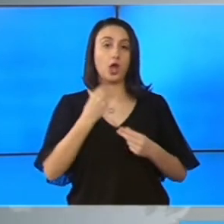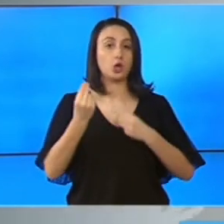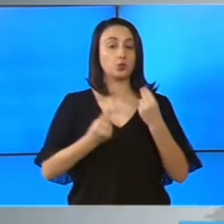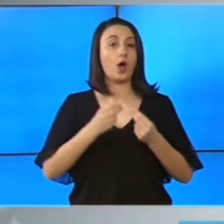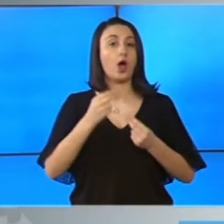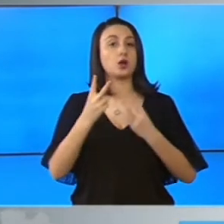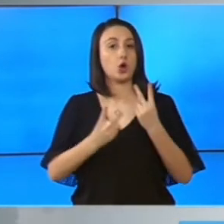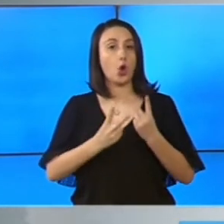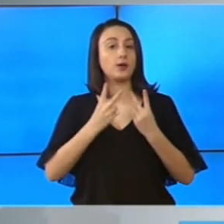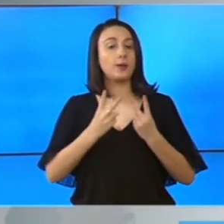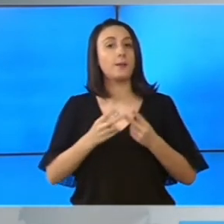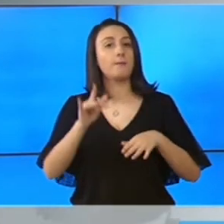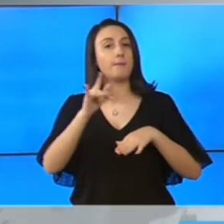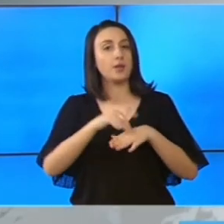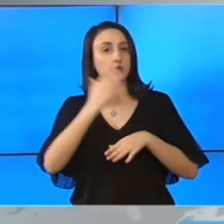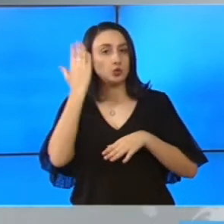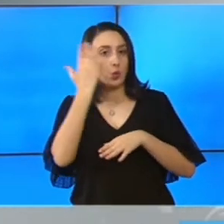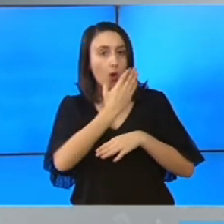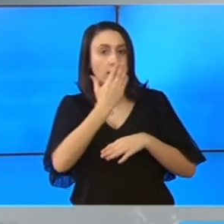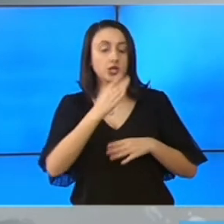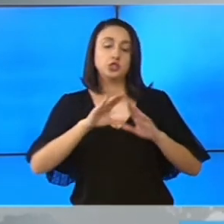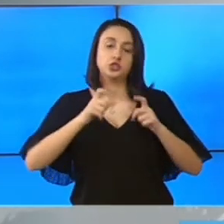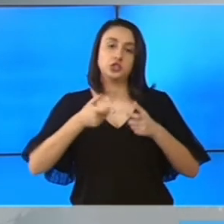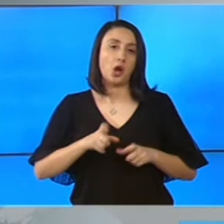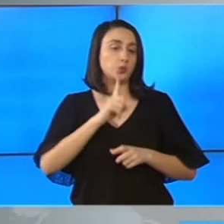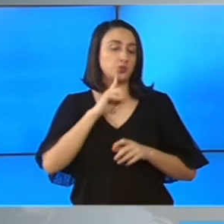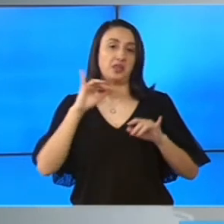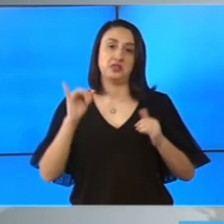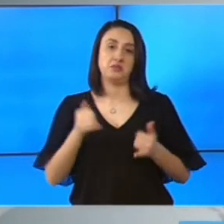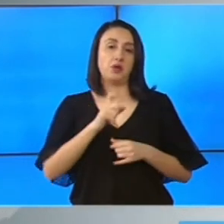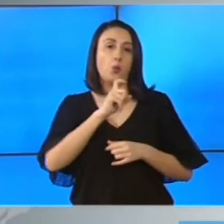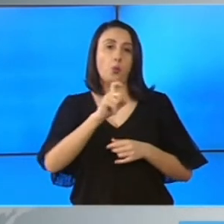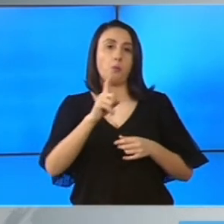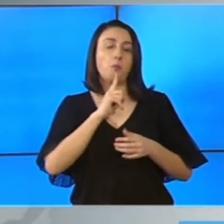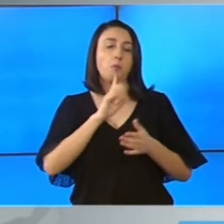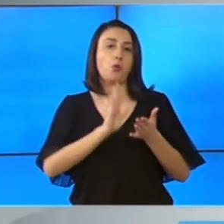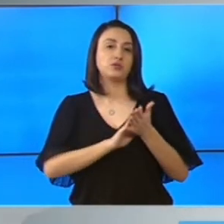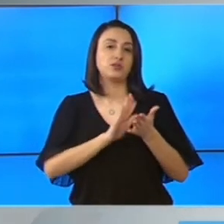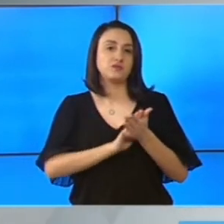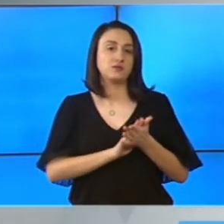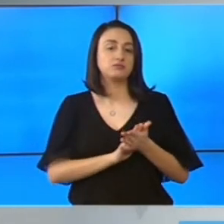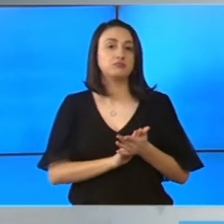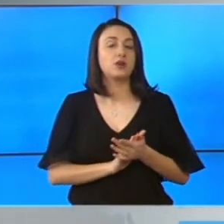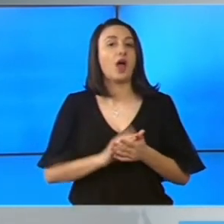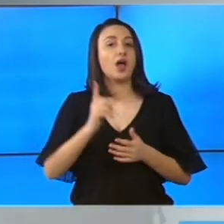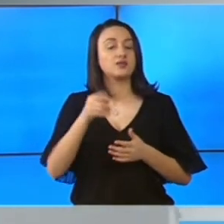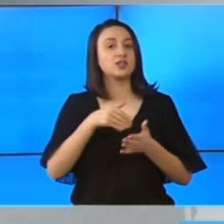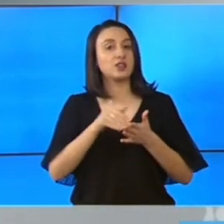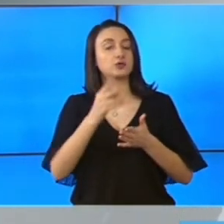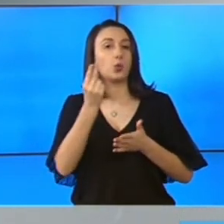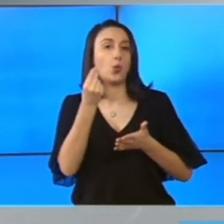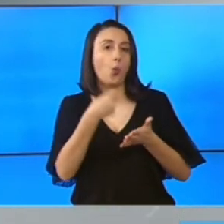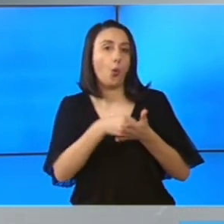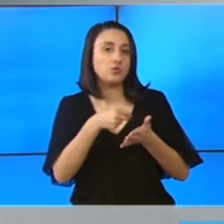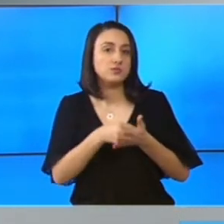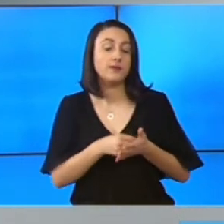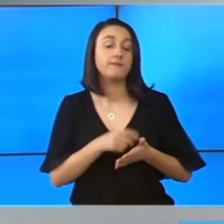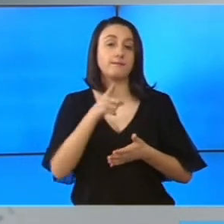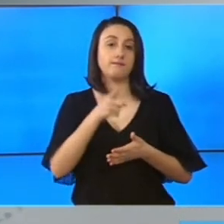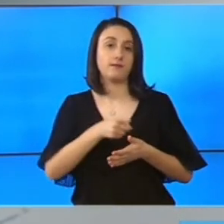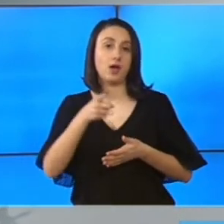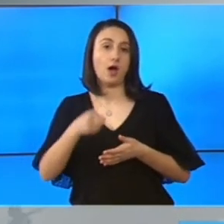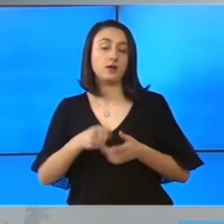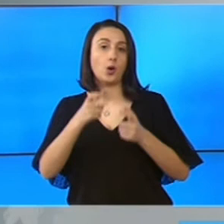rol de medic școlar. În general nu se întâmplă și nu se întâmplă dintr-un motiv foarte simplu pentru că un astfel de serviciu costă și fiecare